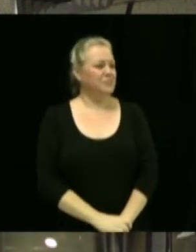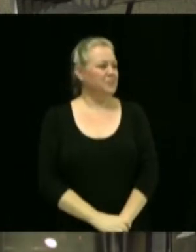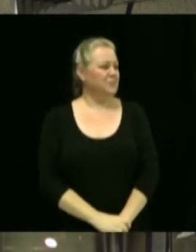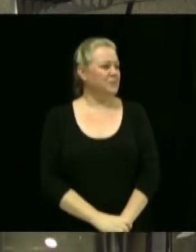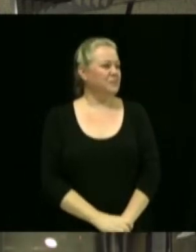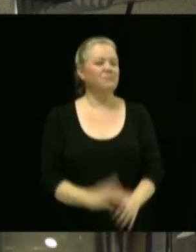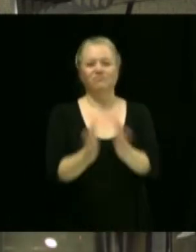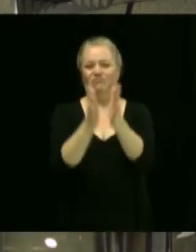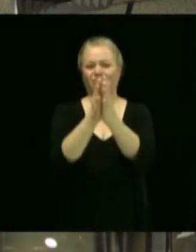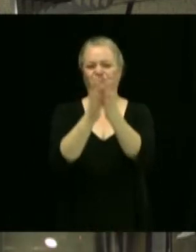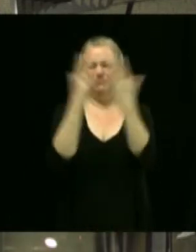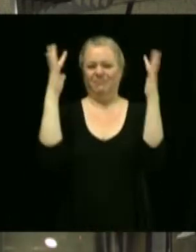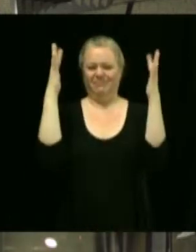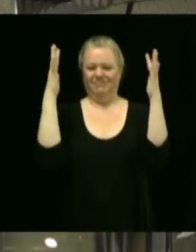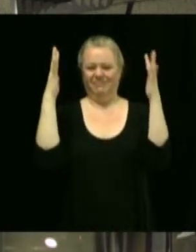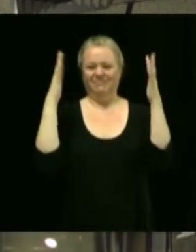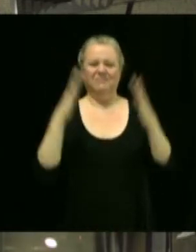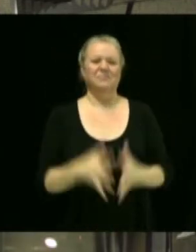Une bonne main d'applaudissement.